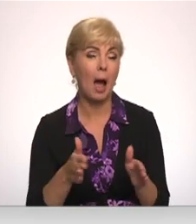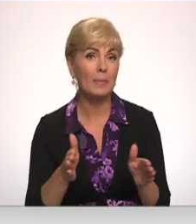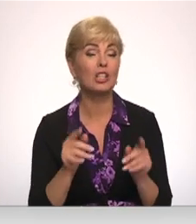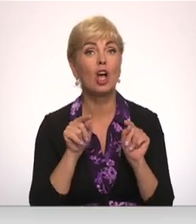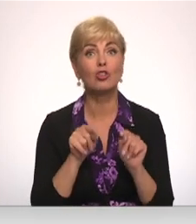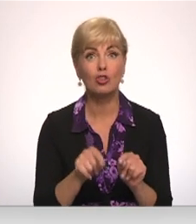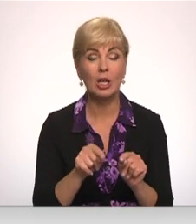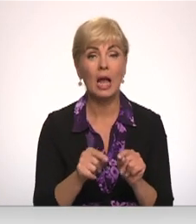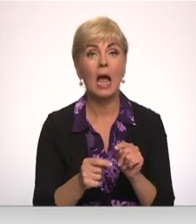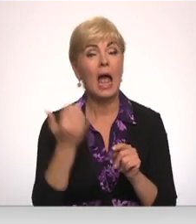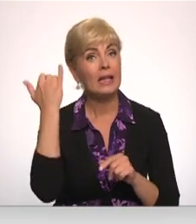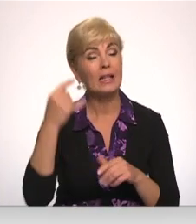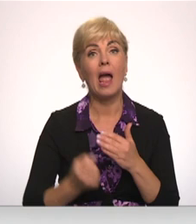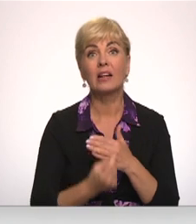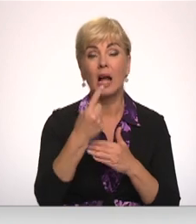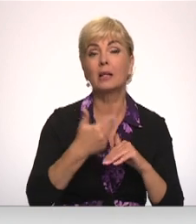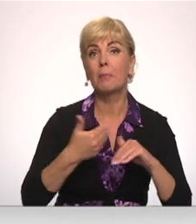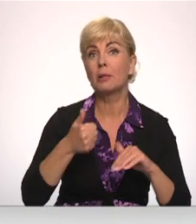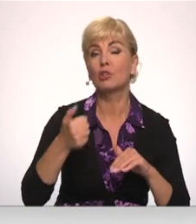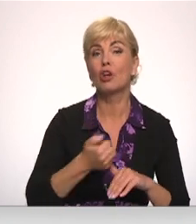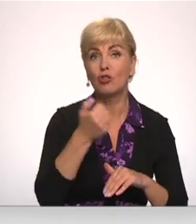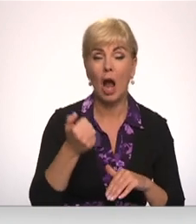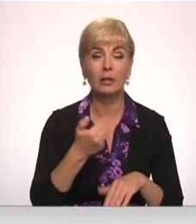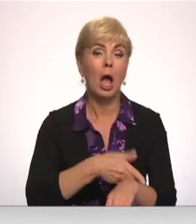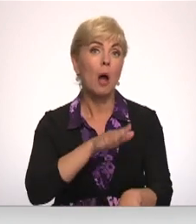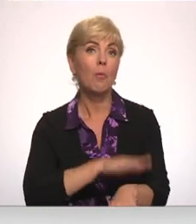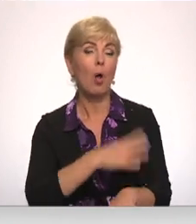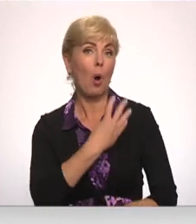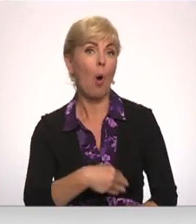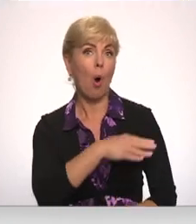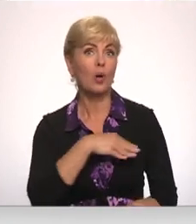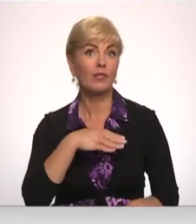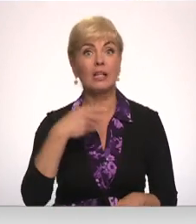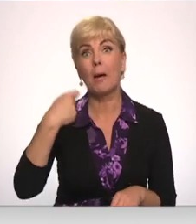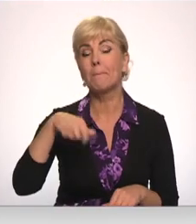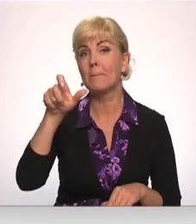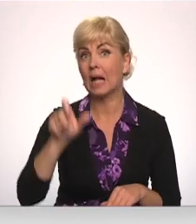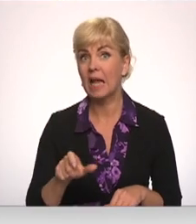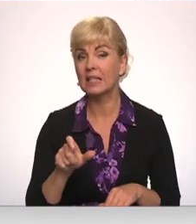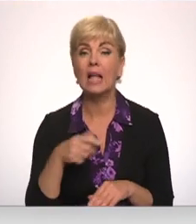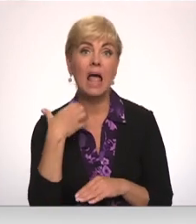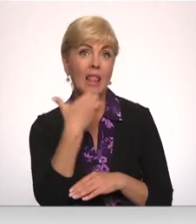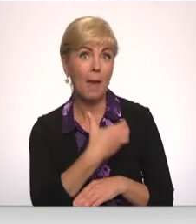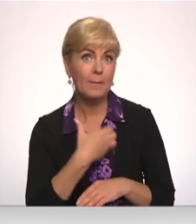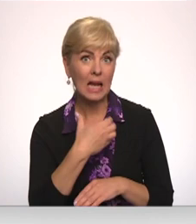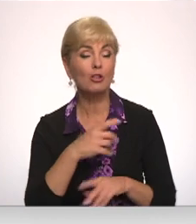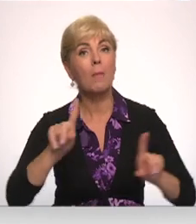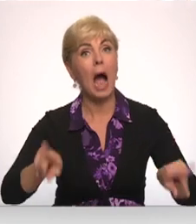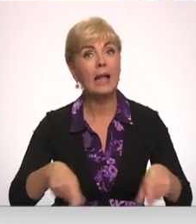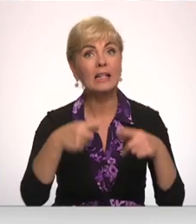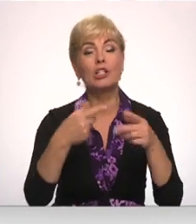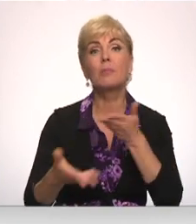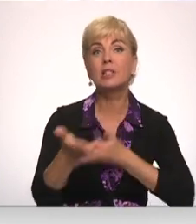Šī dēja radās pirms sešiem gadiem Polijas un Korvātijas prezidentiem, ka ir nepieciešams attīstīt